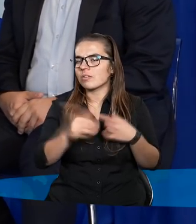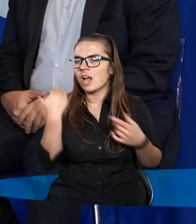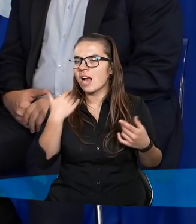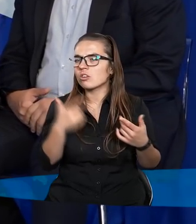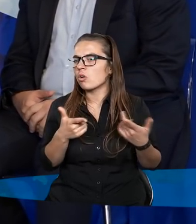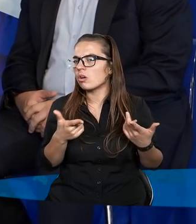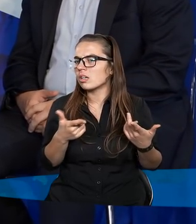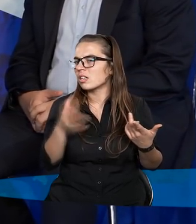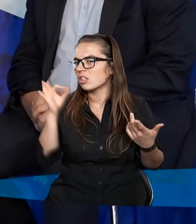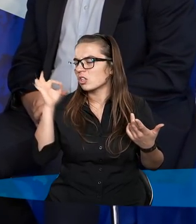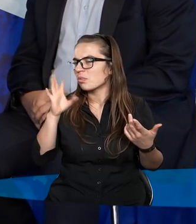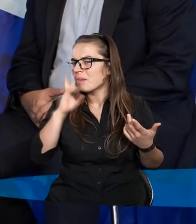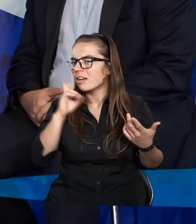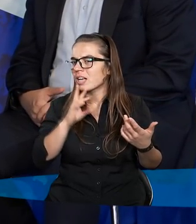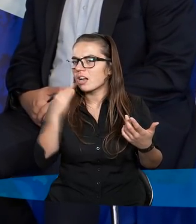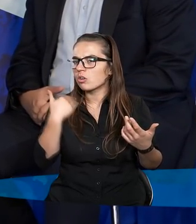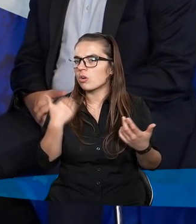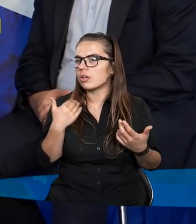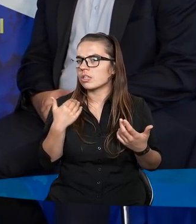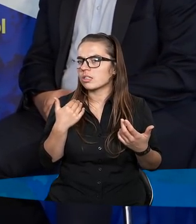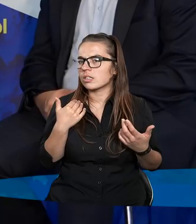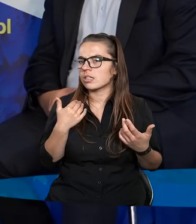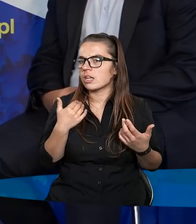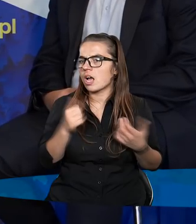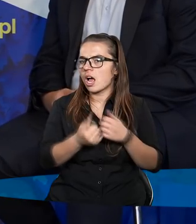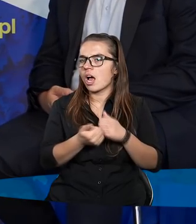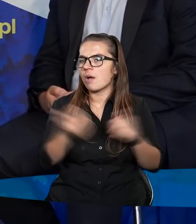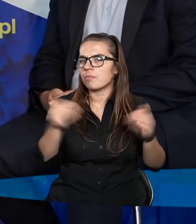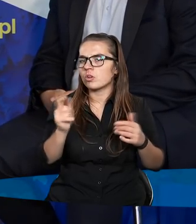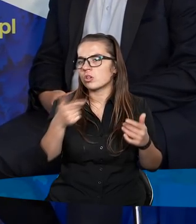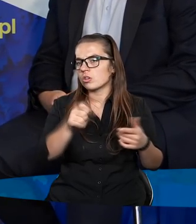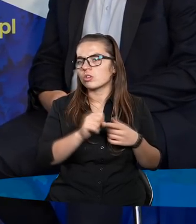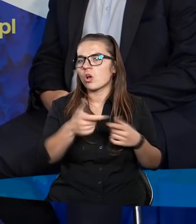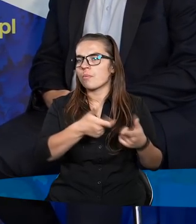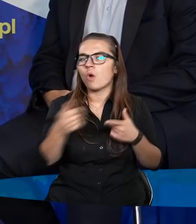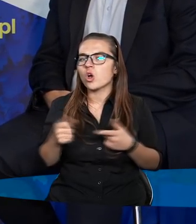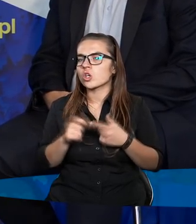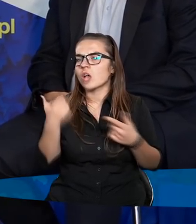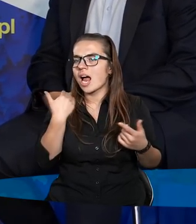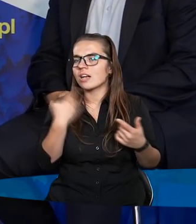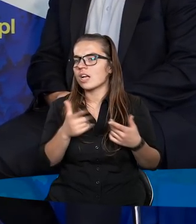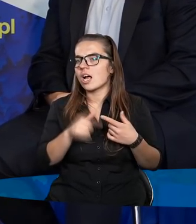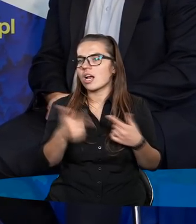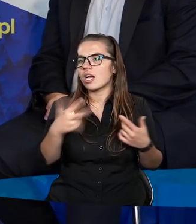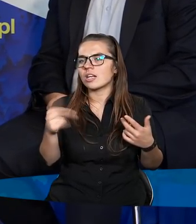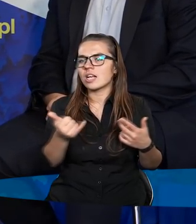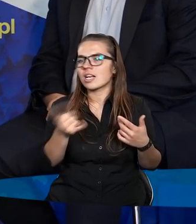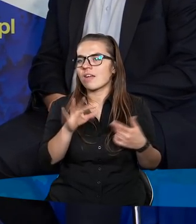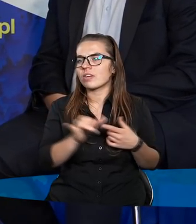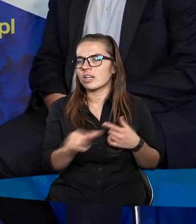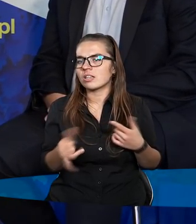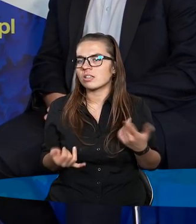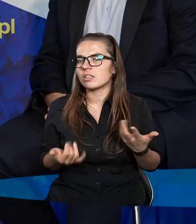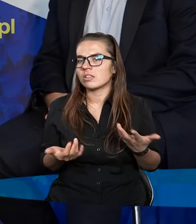i czuć wstręt do alkoholu. Może tak być. Albo może czuć pociąg do alkoholu, i tym bardziej powiedzieć,